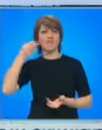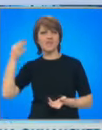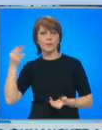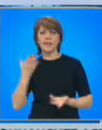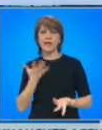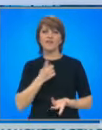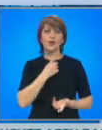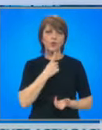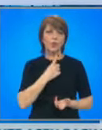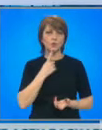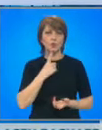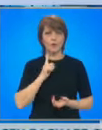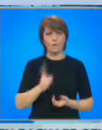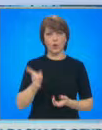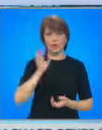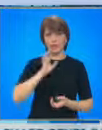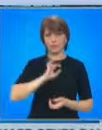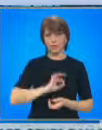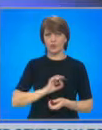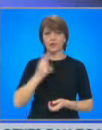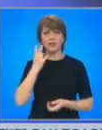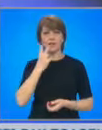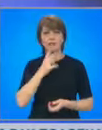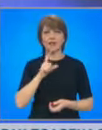могат да ги получат, ще разберем от Светозарко Стадинов.